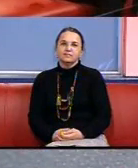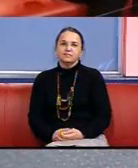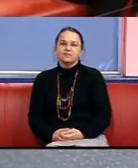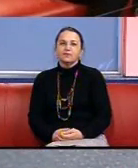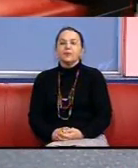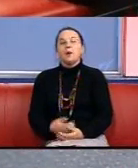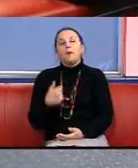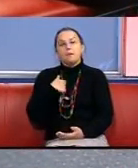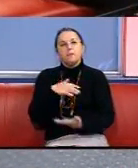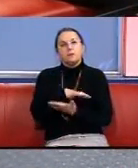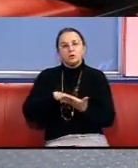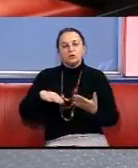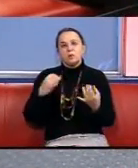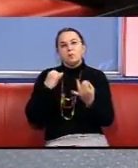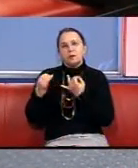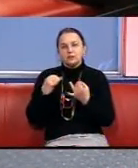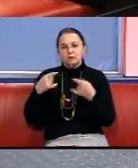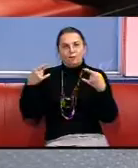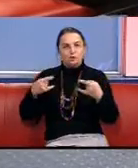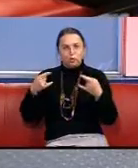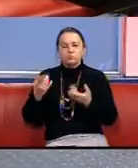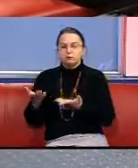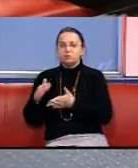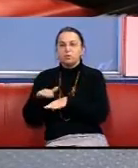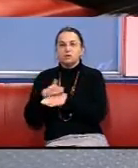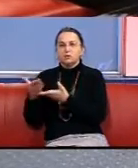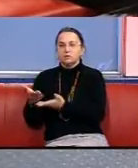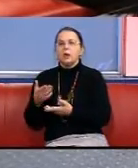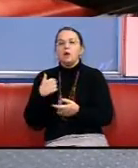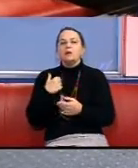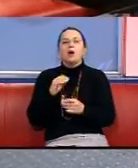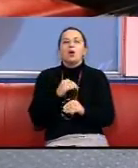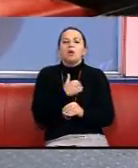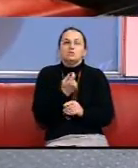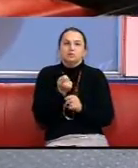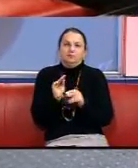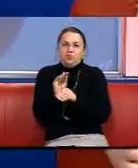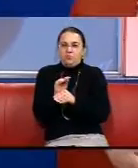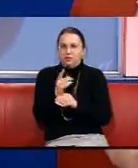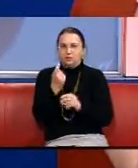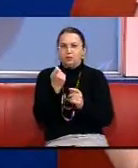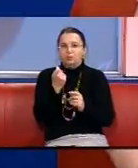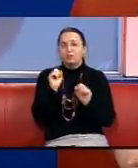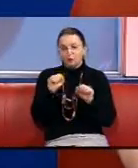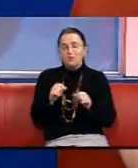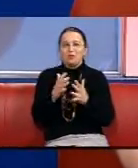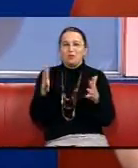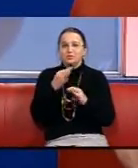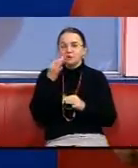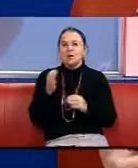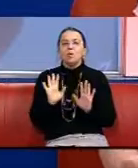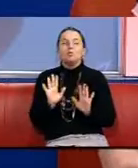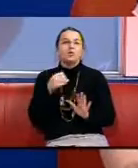Ми продовжуємо бесіду у студії Я хотіла сказати буквально одна ремарка Можна три, можна десять